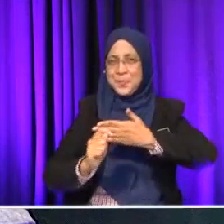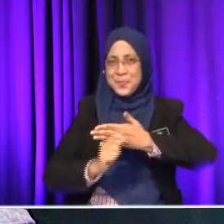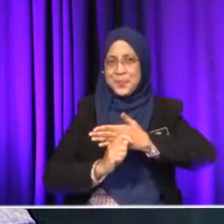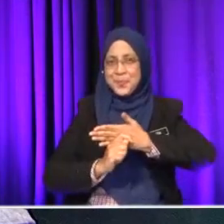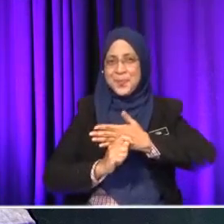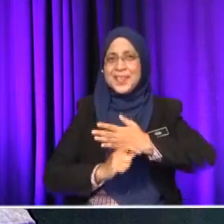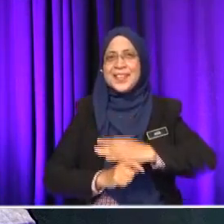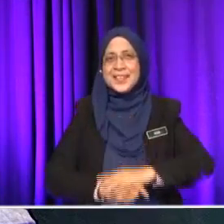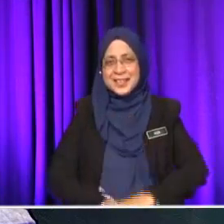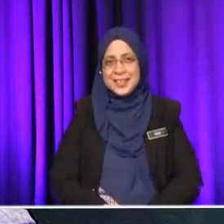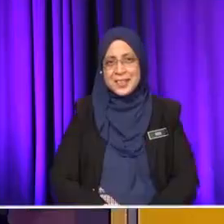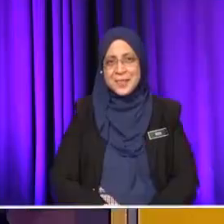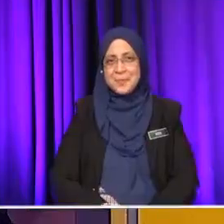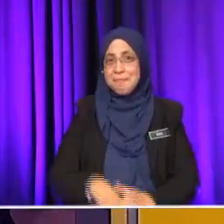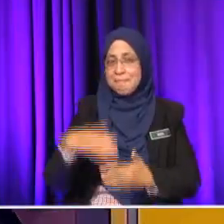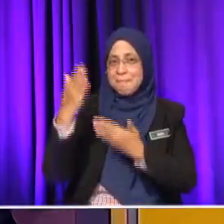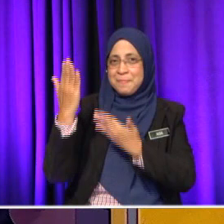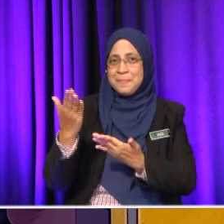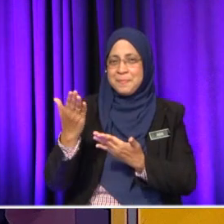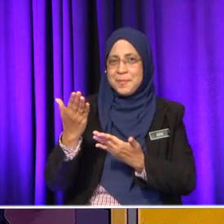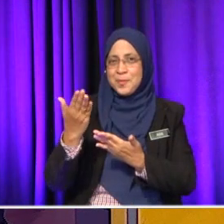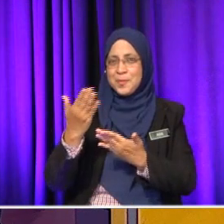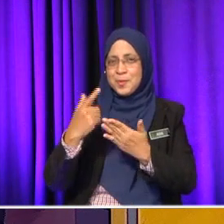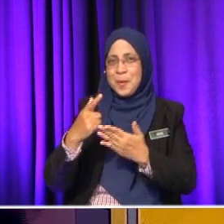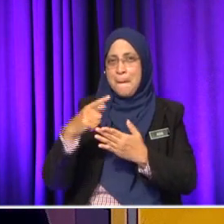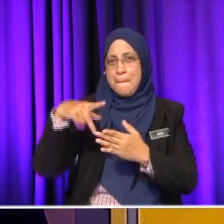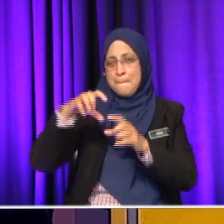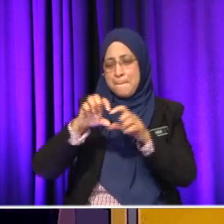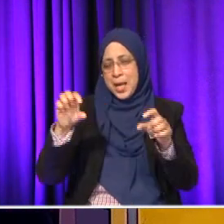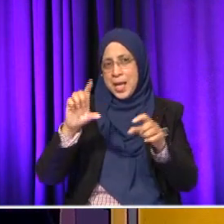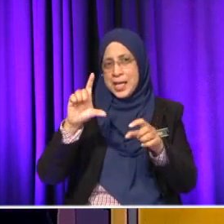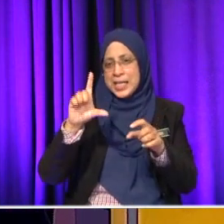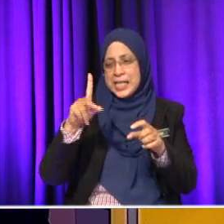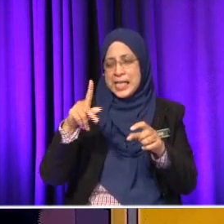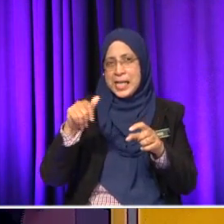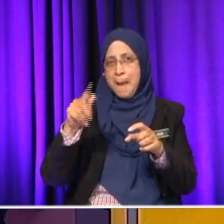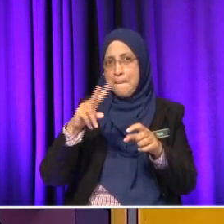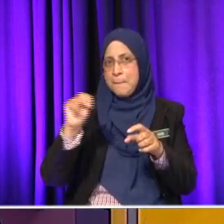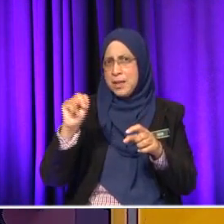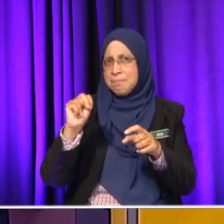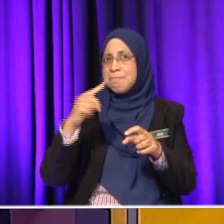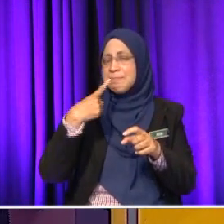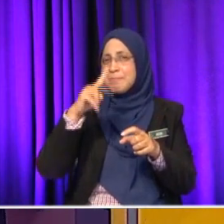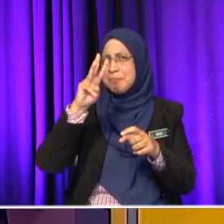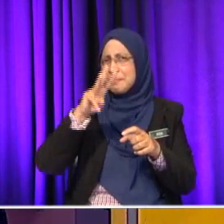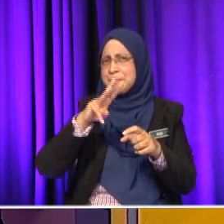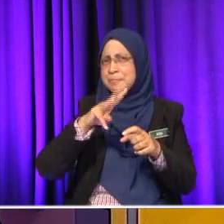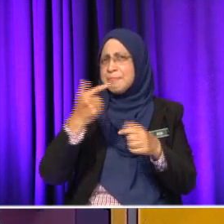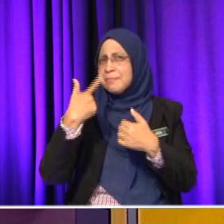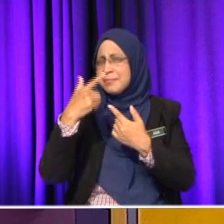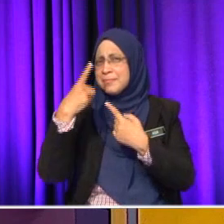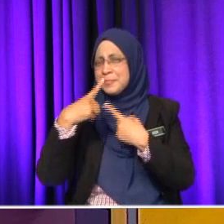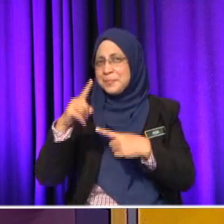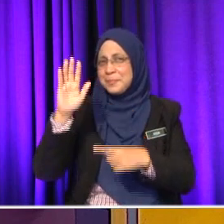Ingatkan dah habis. Okeylah, jadual menunjukkan cikgu-cikgu pak lengkapan. Lengkapkan jadual itu. Haa, tu dia. Siapa nak jawab? Angkat